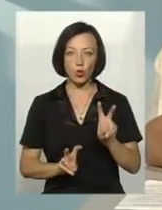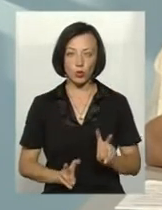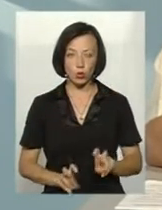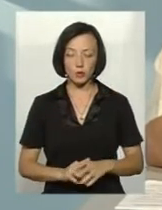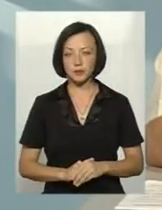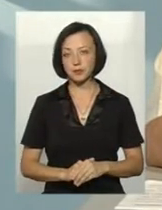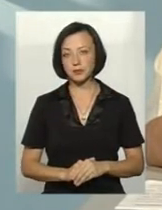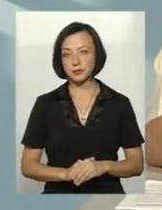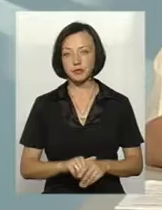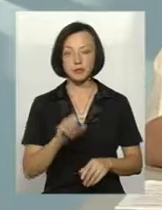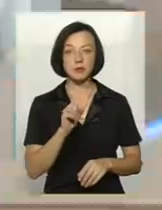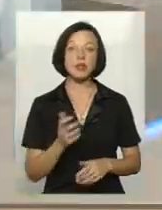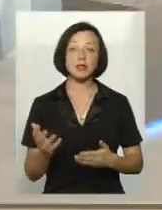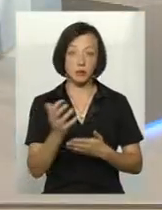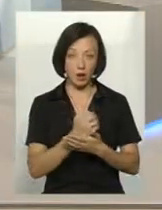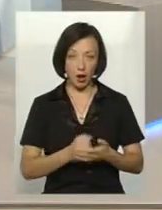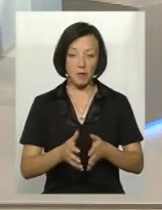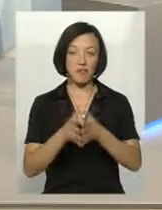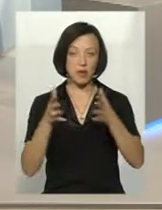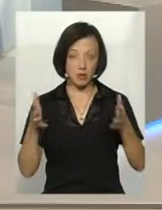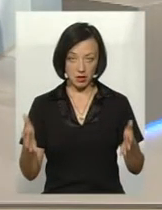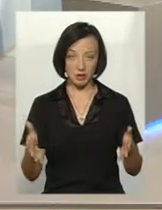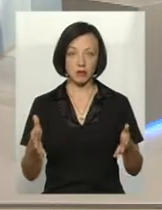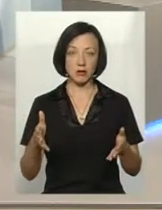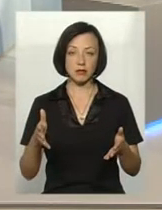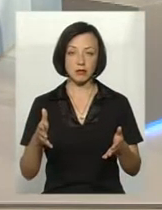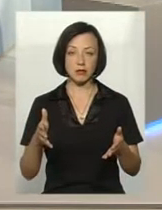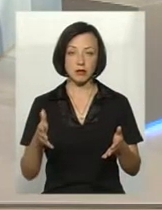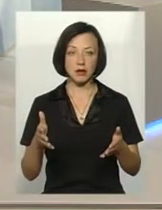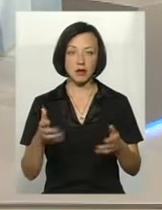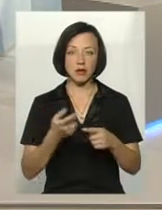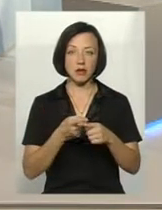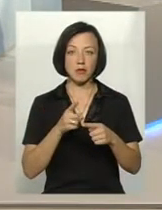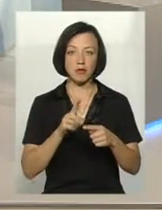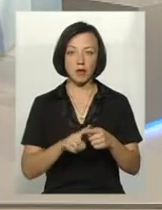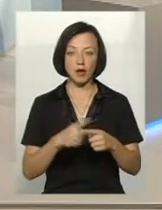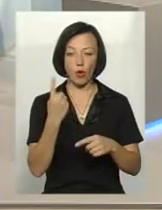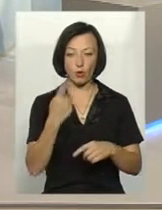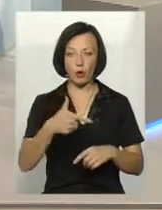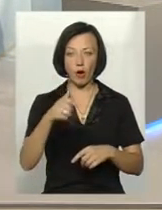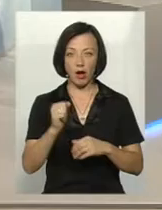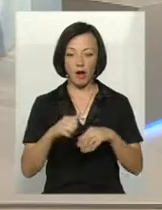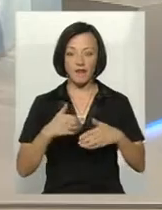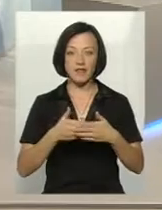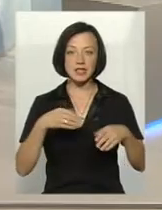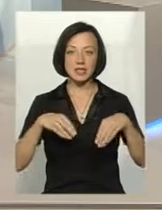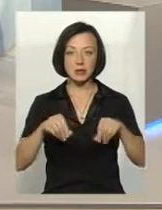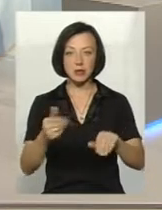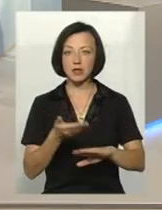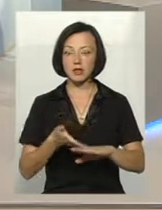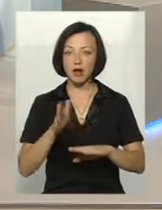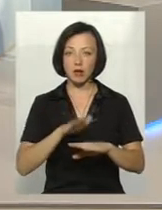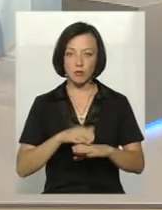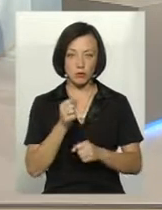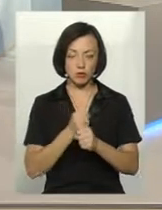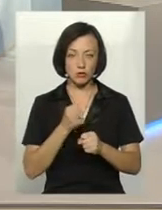Тобто збираємо великі ворожаї з того гектара землі, родючої нашої землі, від якої дуже тяжко. Наші